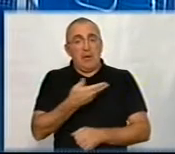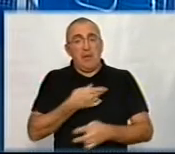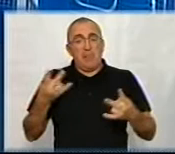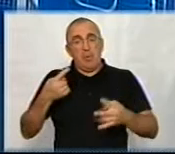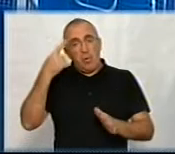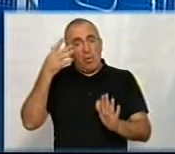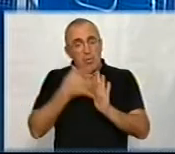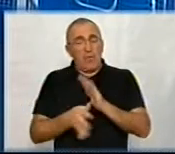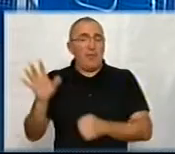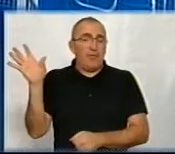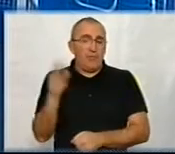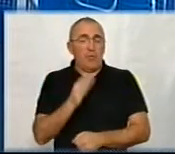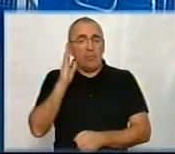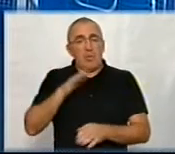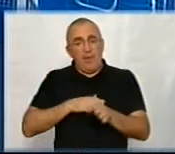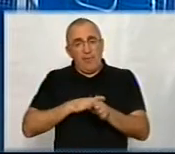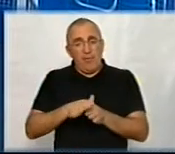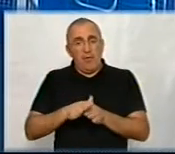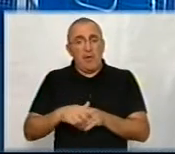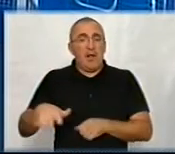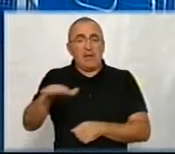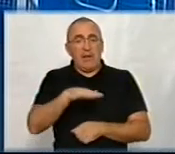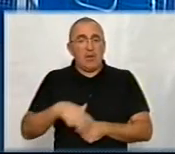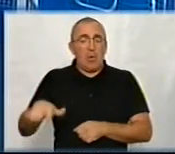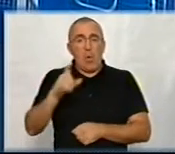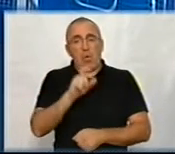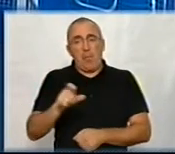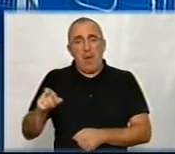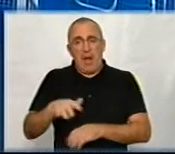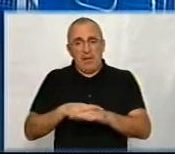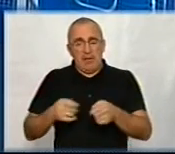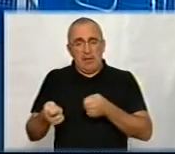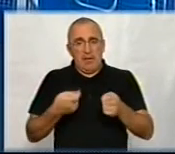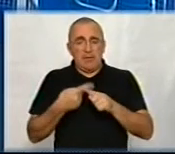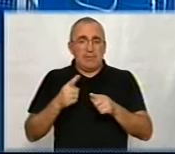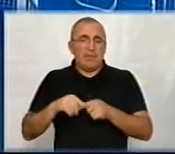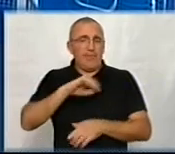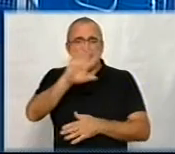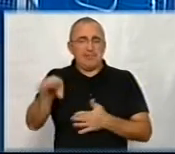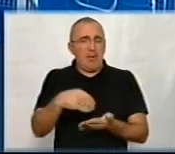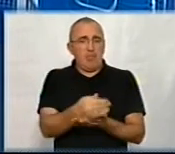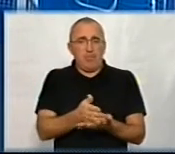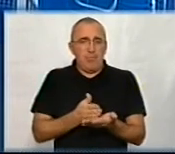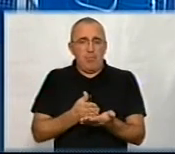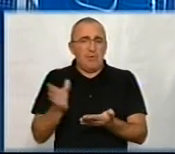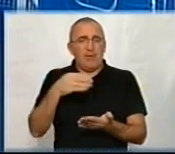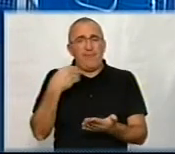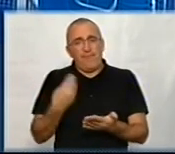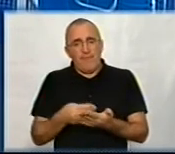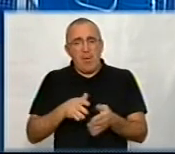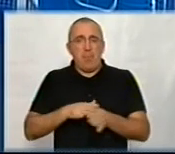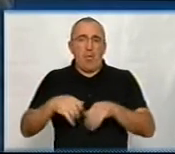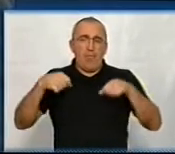розуміти, що все буде відбуватись в територіальних громадах, вони зараз так називаються, всі послуги і всі фінанси,